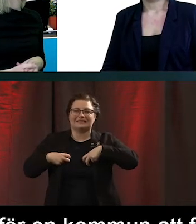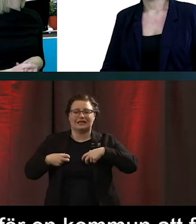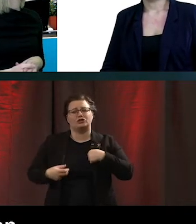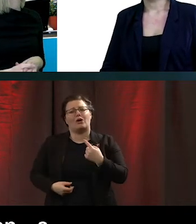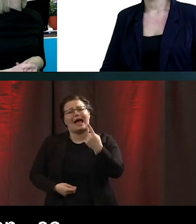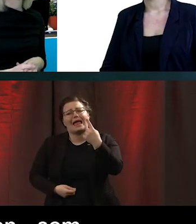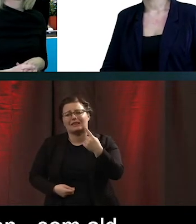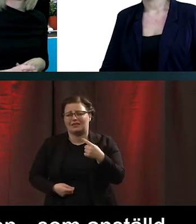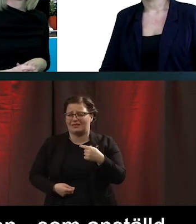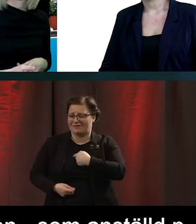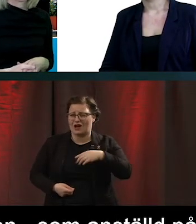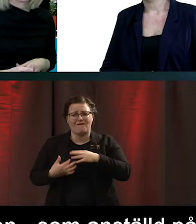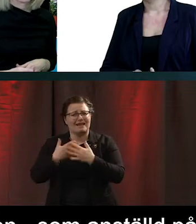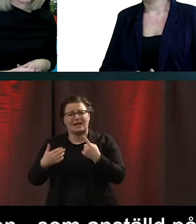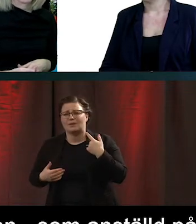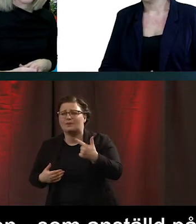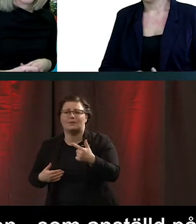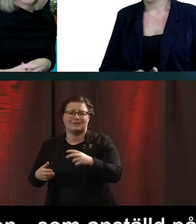anställda kunna påverka?